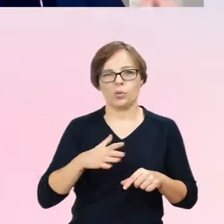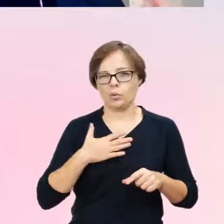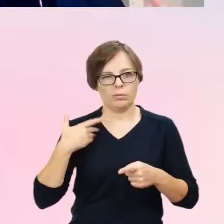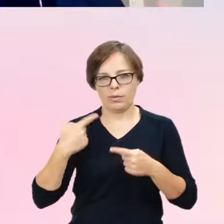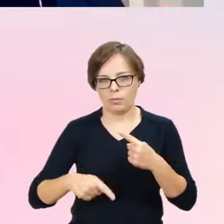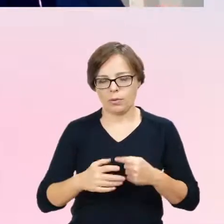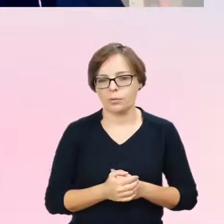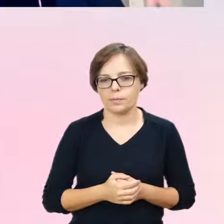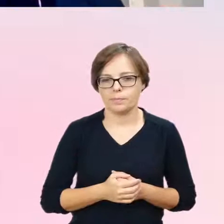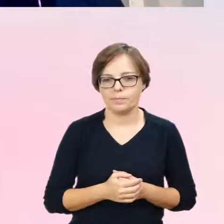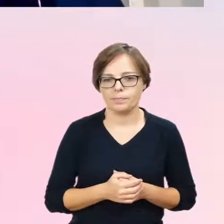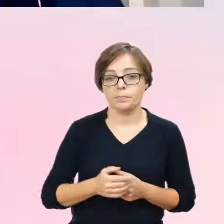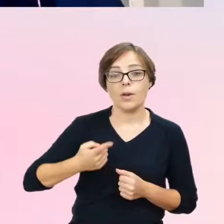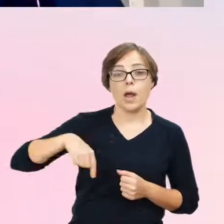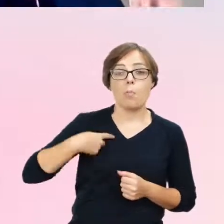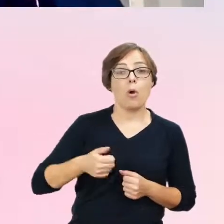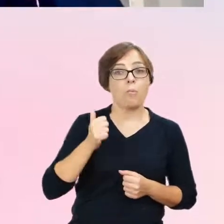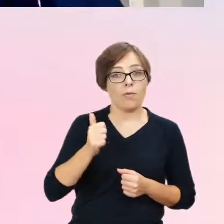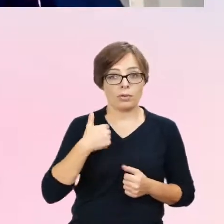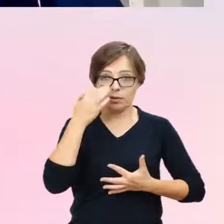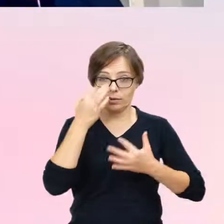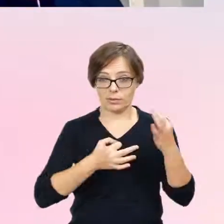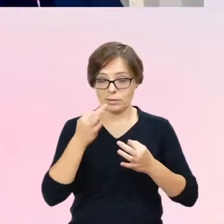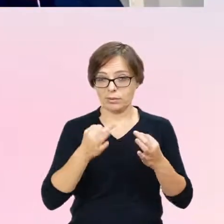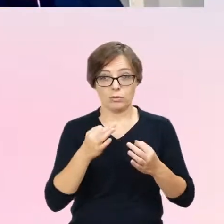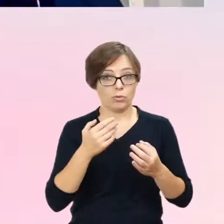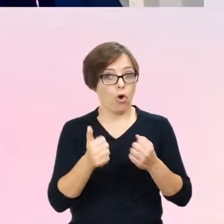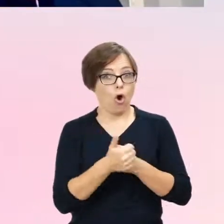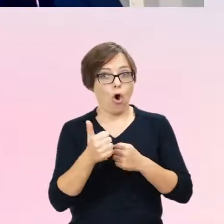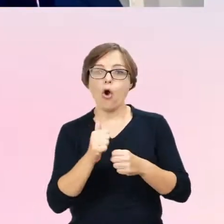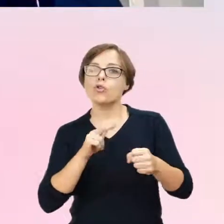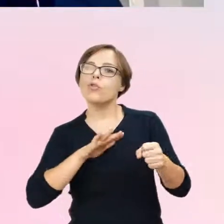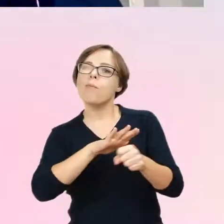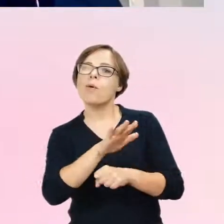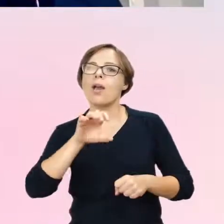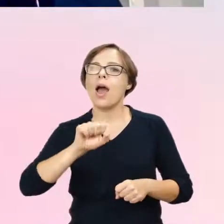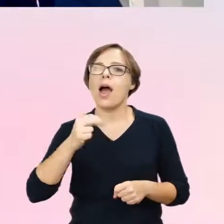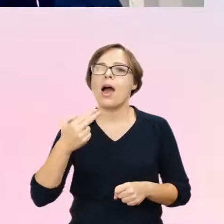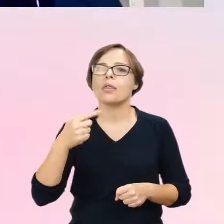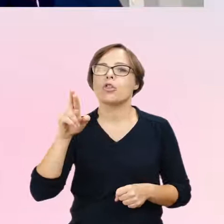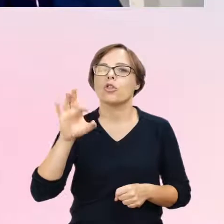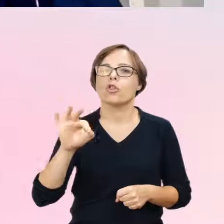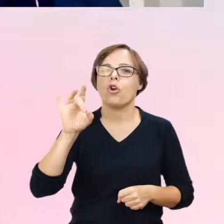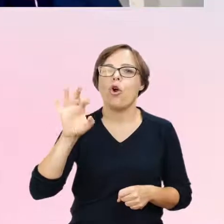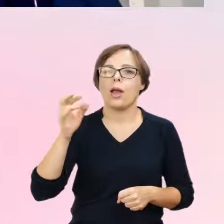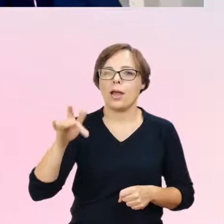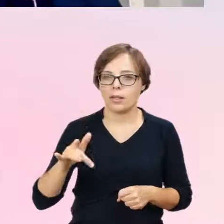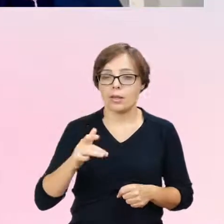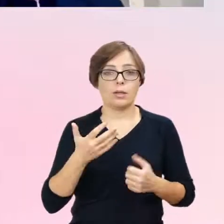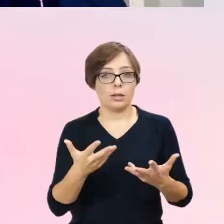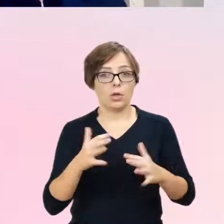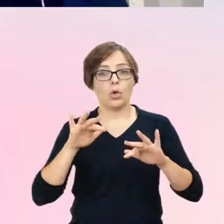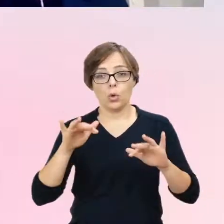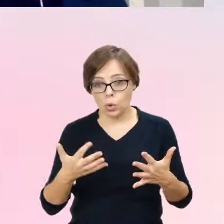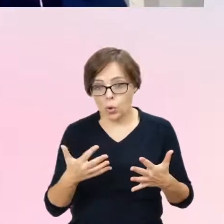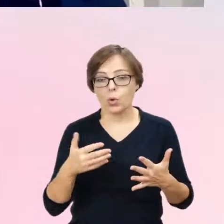My profesjonaliści zadajemy sobie pytanie, czy to wpływ androgenów, czy to jest tak, że androgeny wpływają zarówno na to, że jest zwiększone